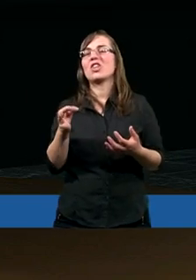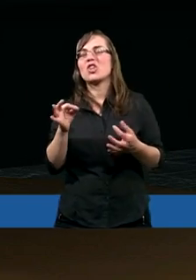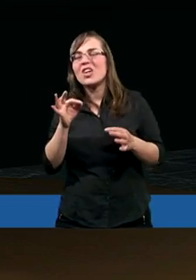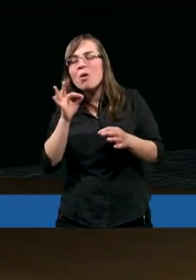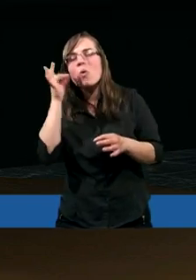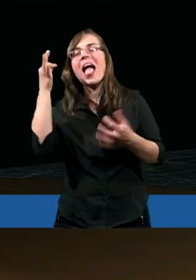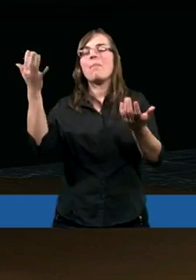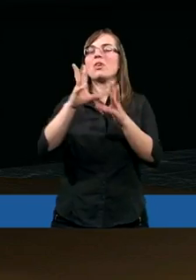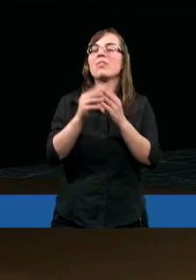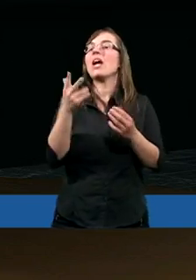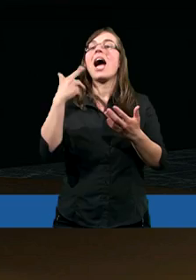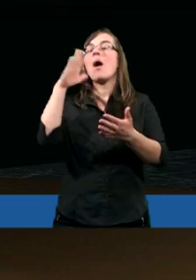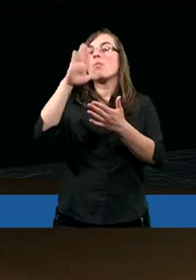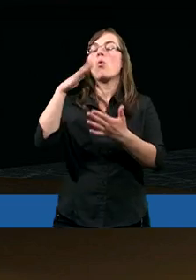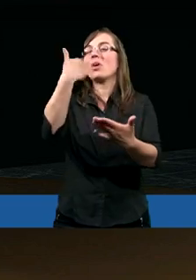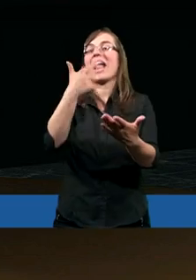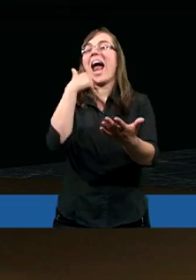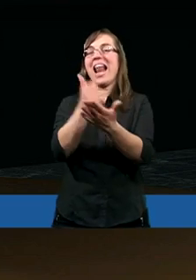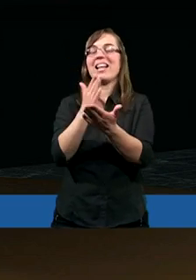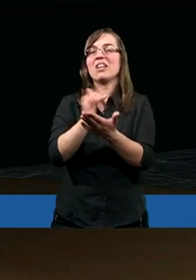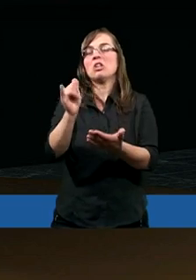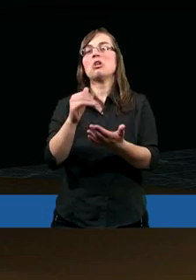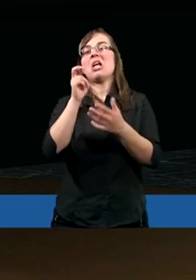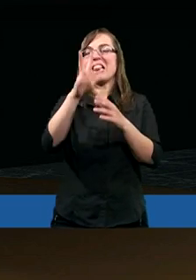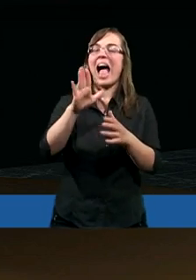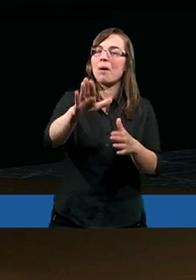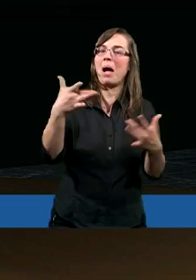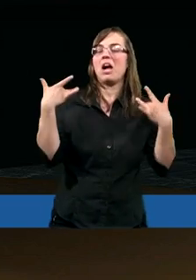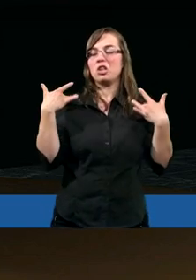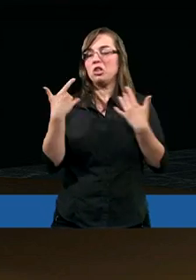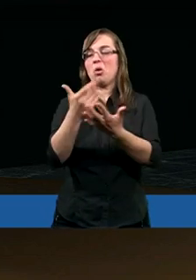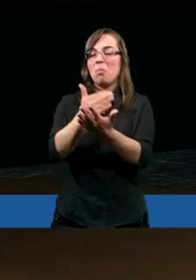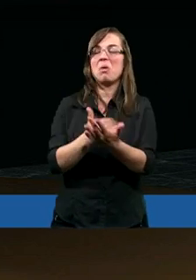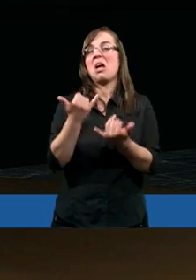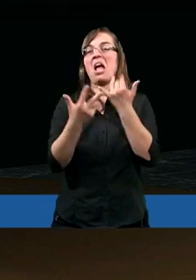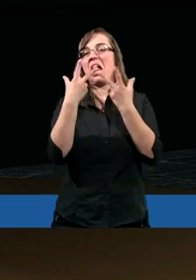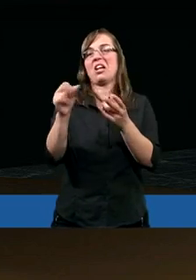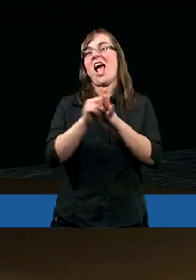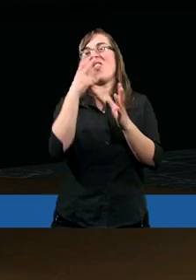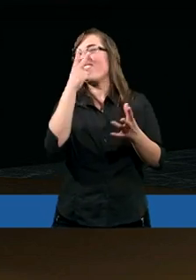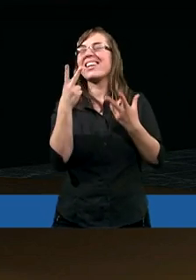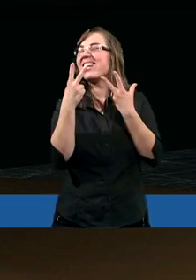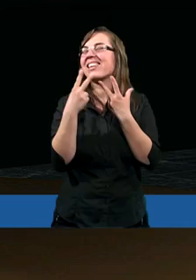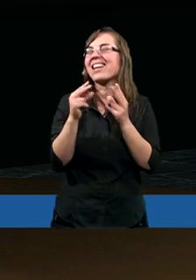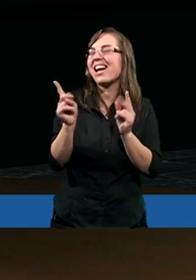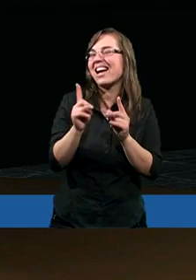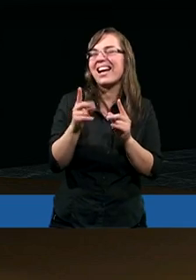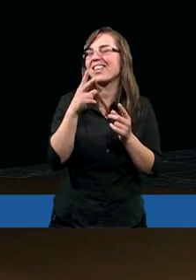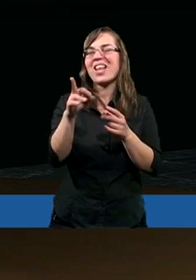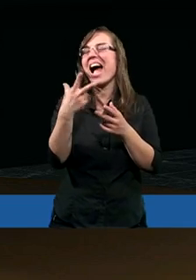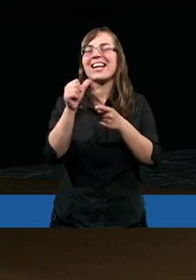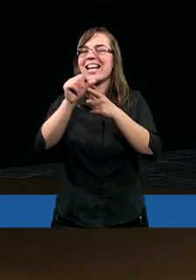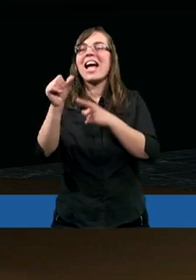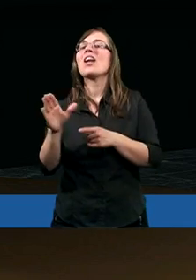tylko daje nam listę i mówi, słuchaj, tak masz żyć, a jeśli nie, do widzenia. Tylko Bóg